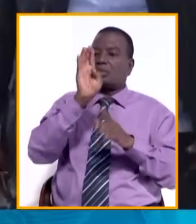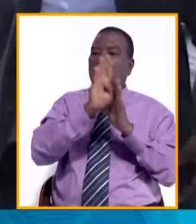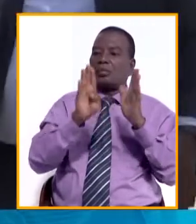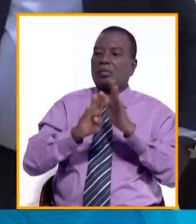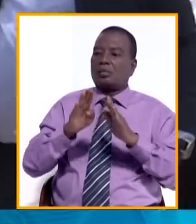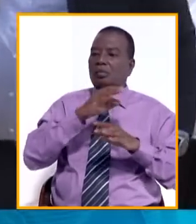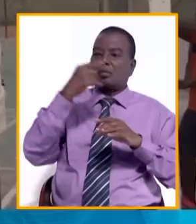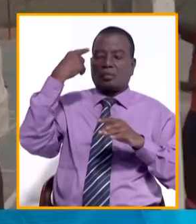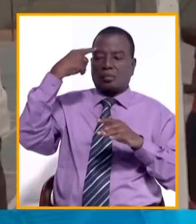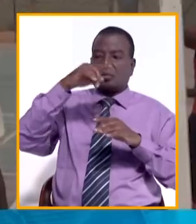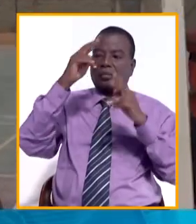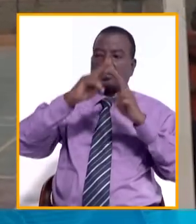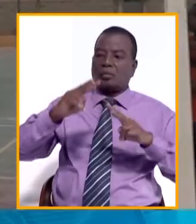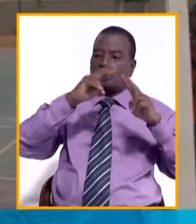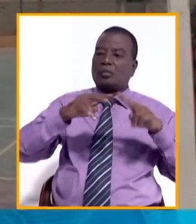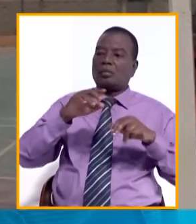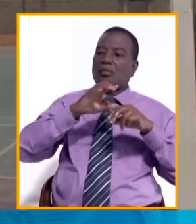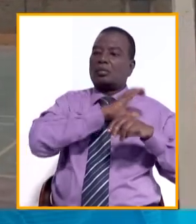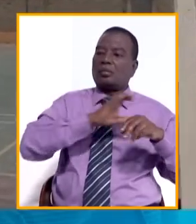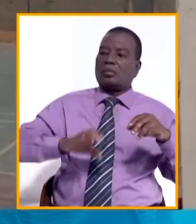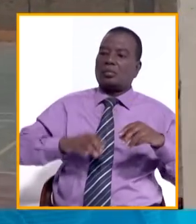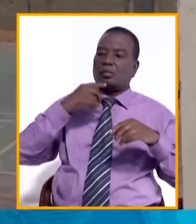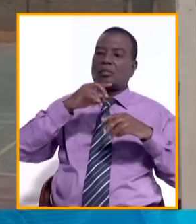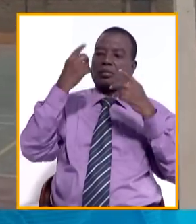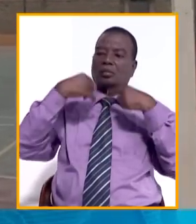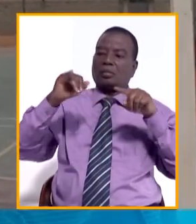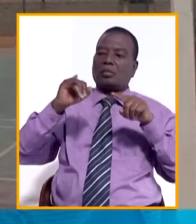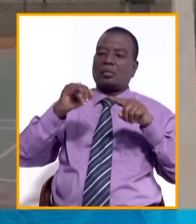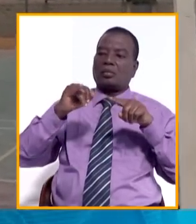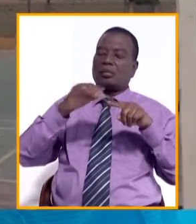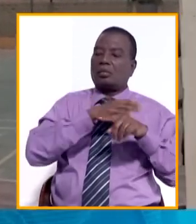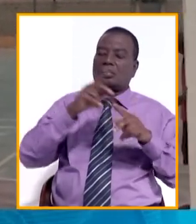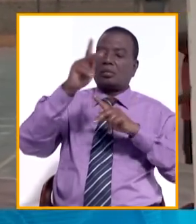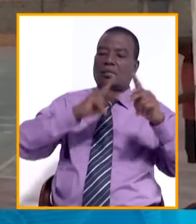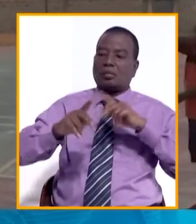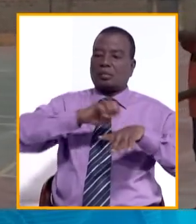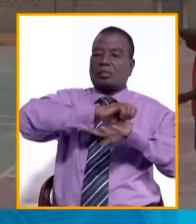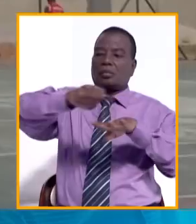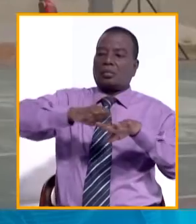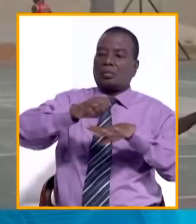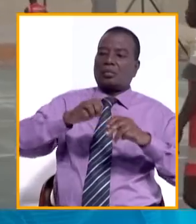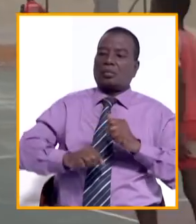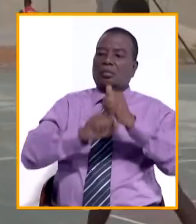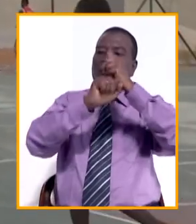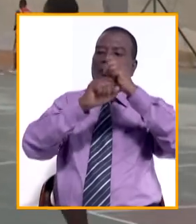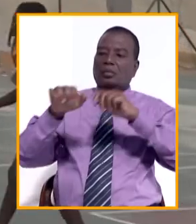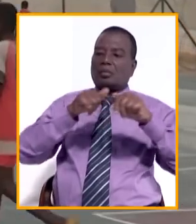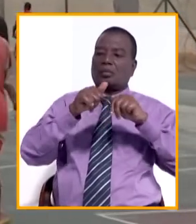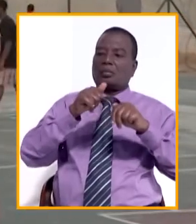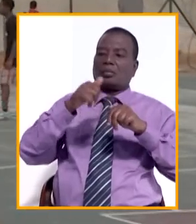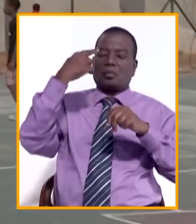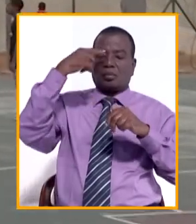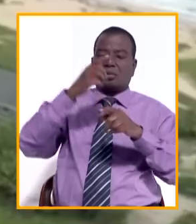disposition géographique des villages de la commune, est annoncé et les populations s'engagent à soutenir ces actions